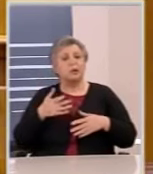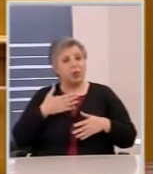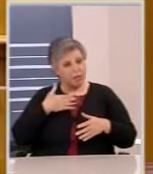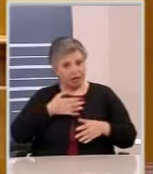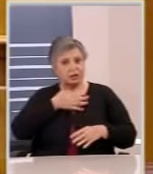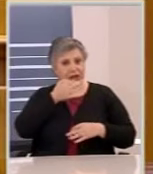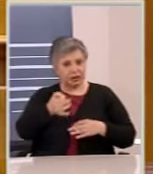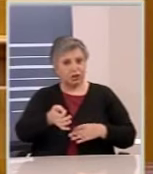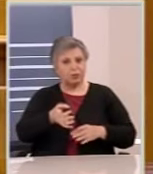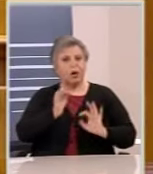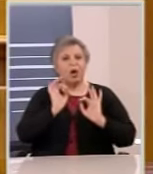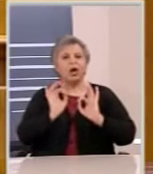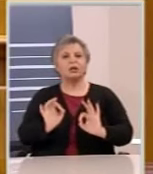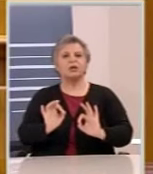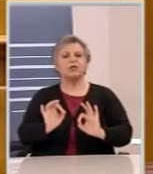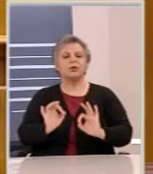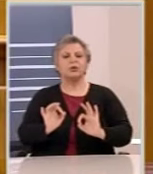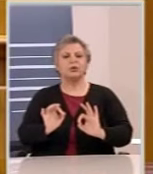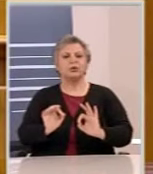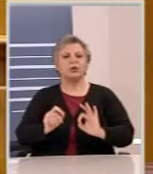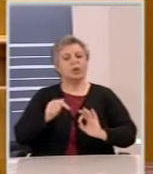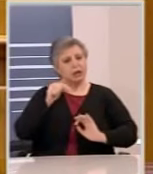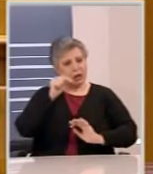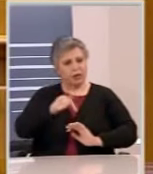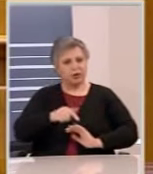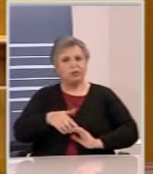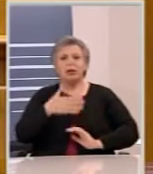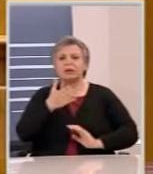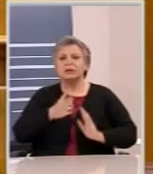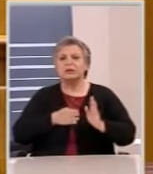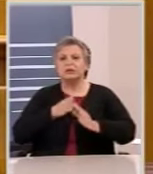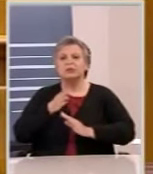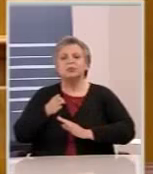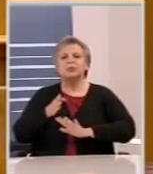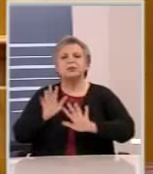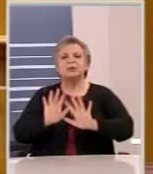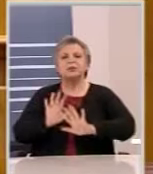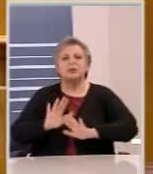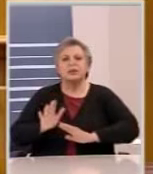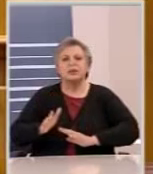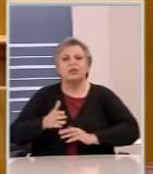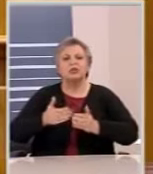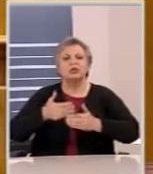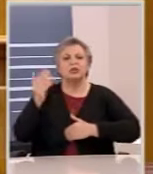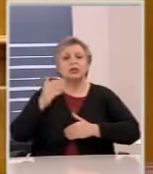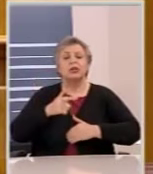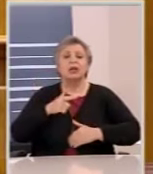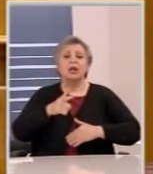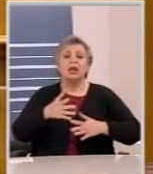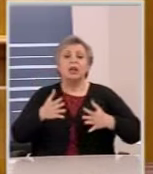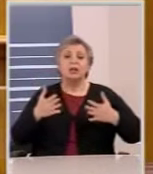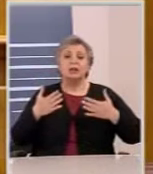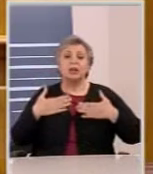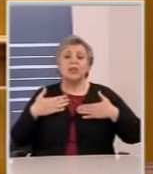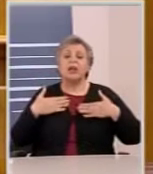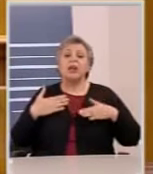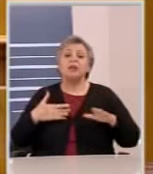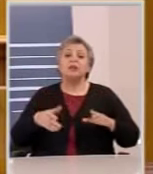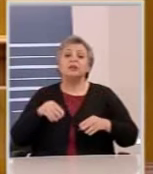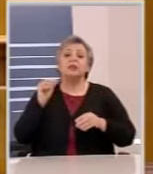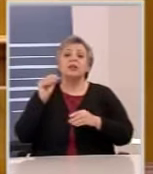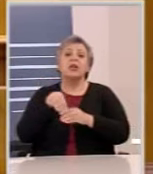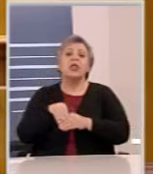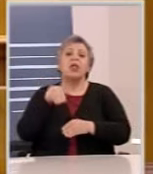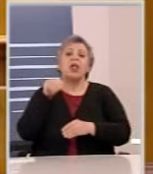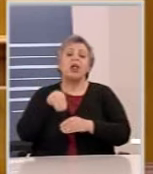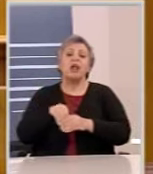Αρχικά βγαίνατε στα μέσα ενημέρωσης και λέγατε ότι προτιμάτε να μην κλείσει η αξιολόγηση, θέλετε εκλογές, να μην κλείσει